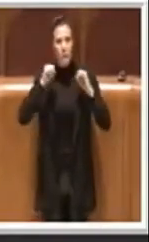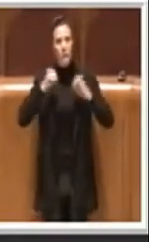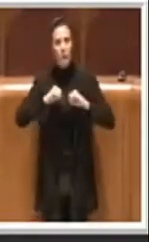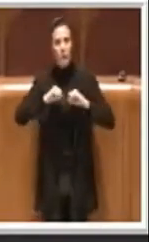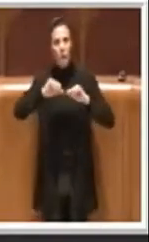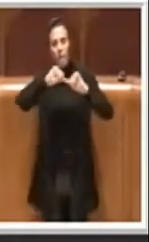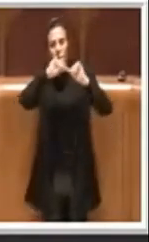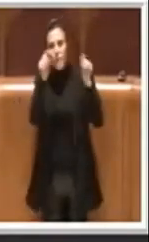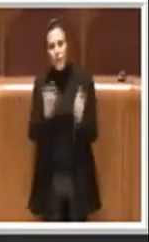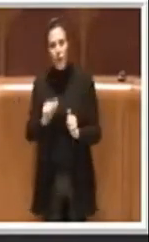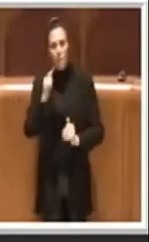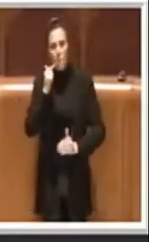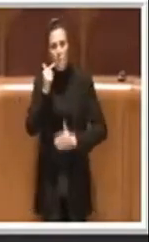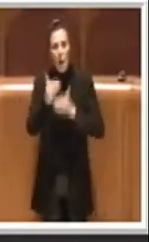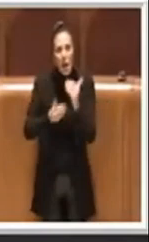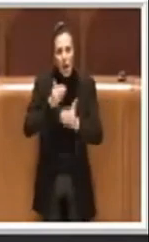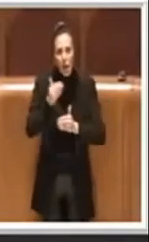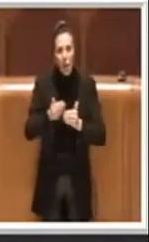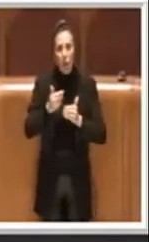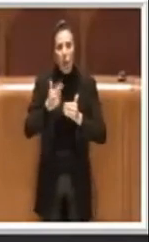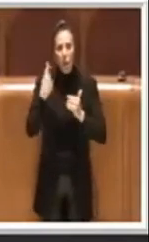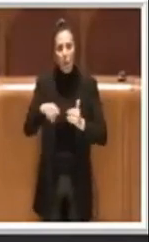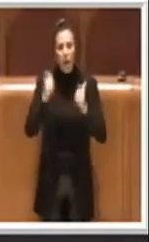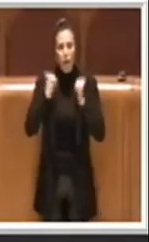ai cittadini.